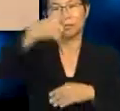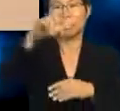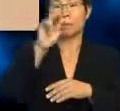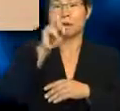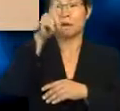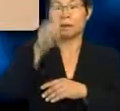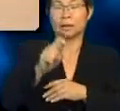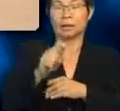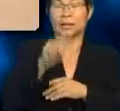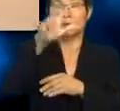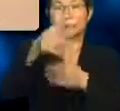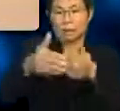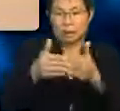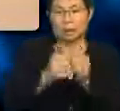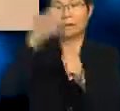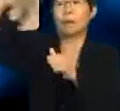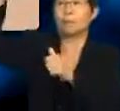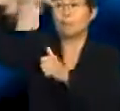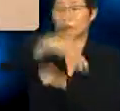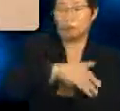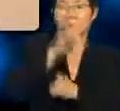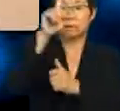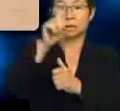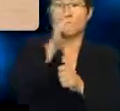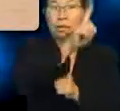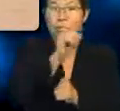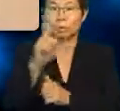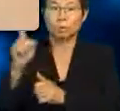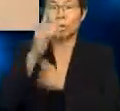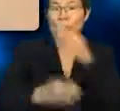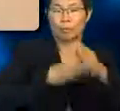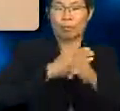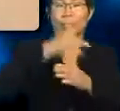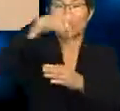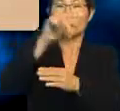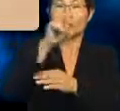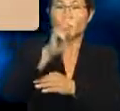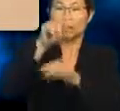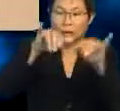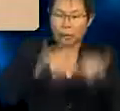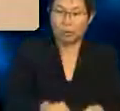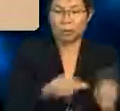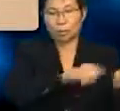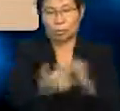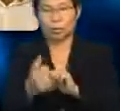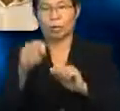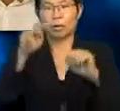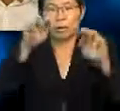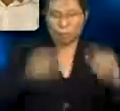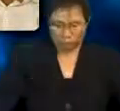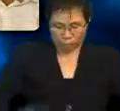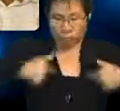terdekat dengan matahari. Satu-satunya planet yang didiami oleh hidupan.